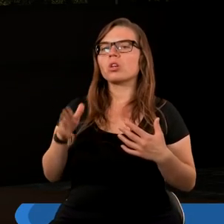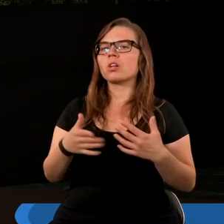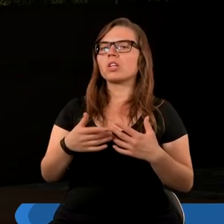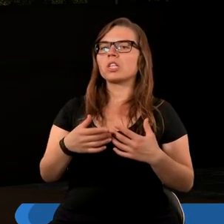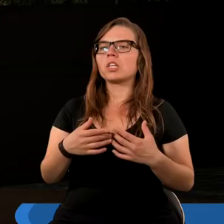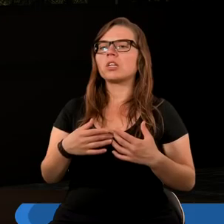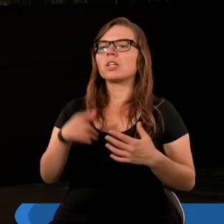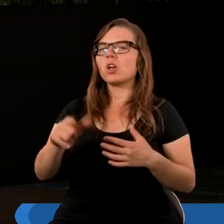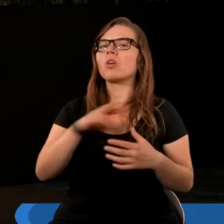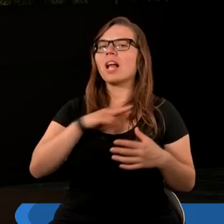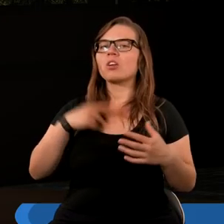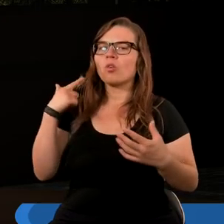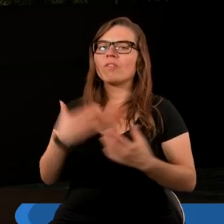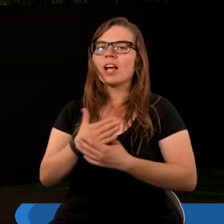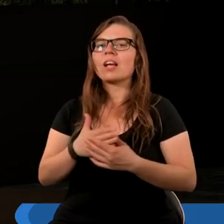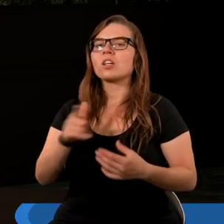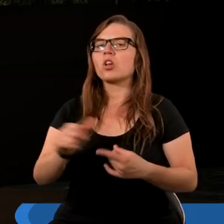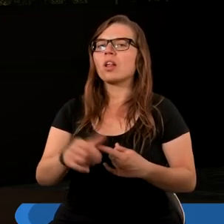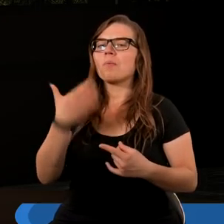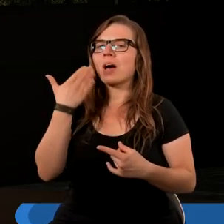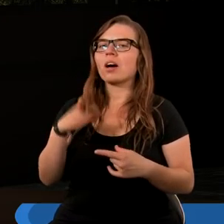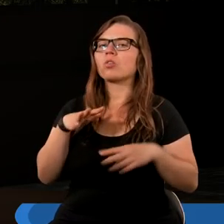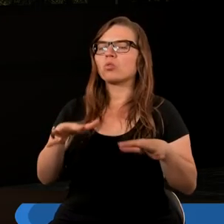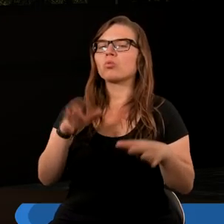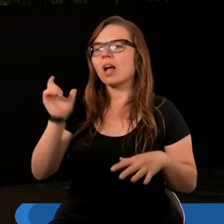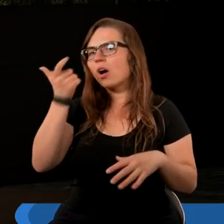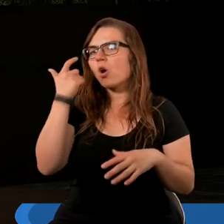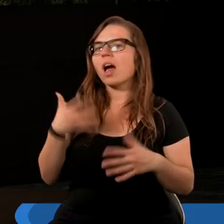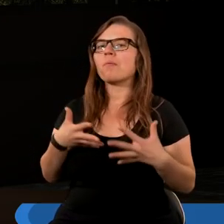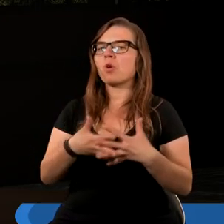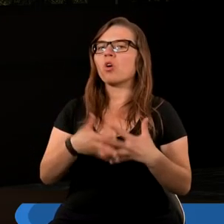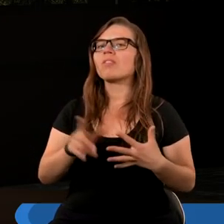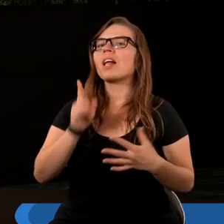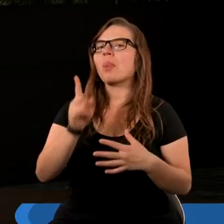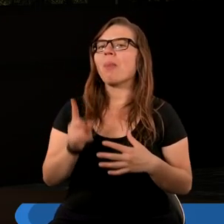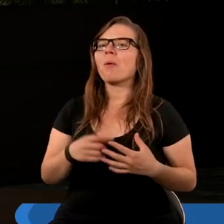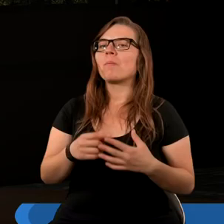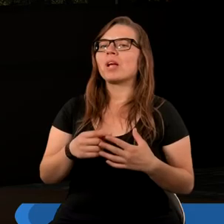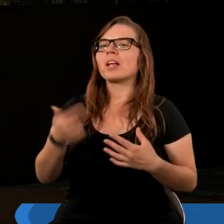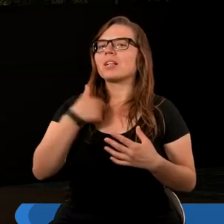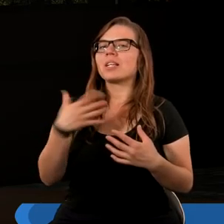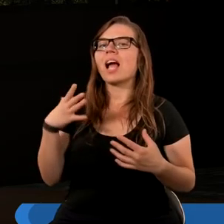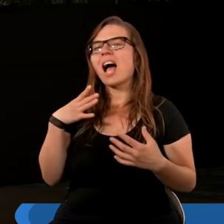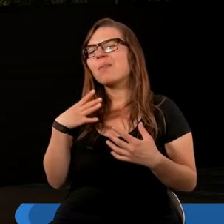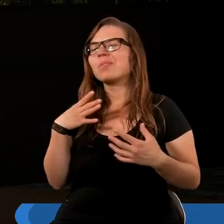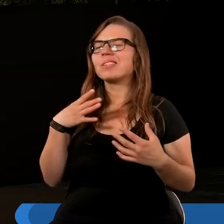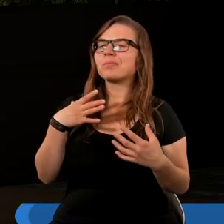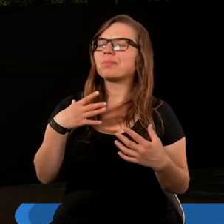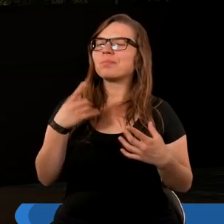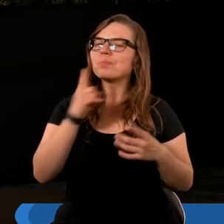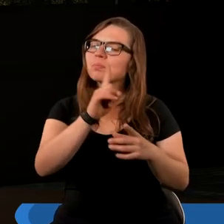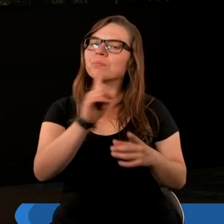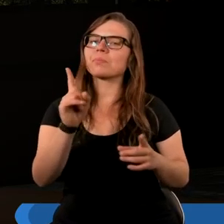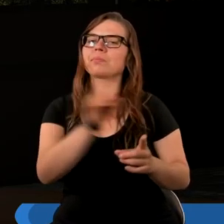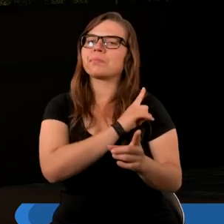to utwierdza naszą wiarę i to jest też bardzo duża rola proroctwa. Natomiast ja bym wręcz ustrzegła,